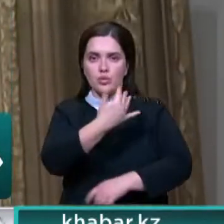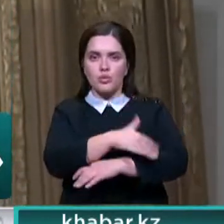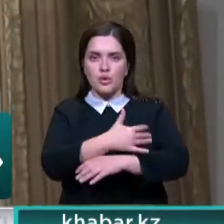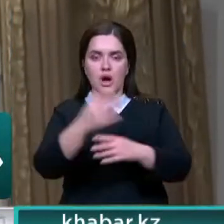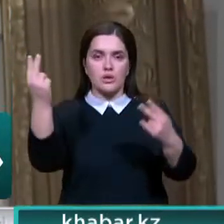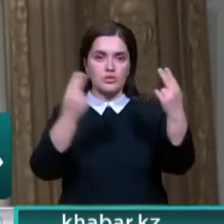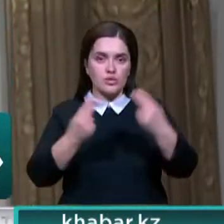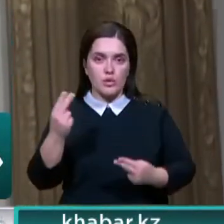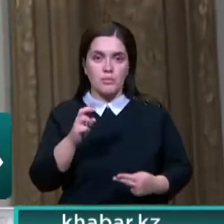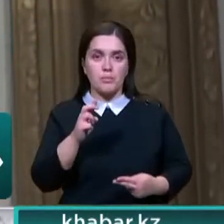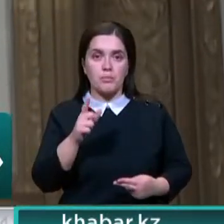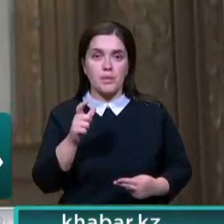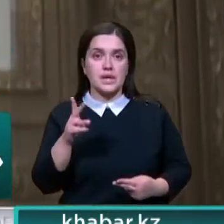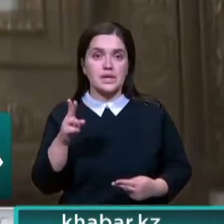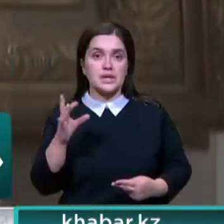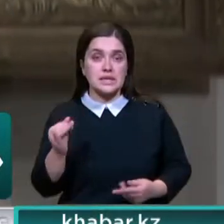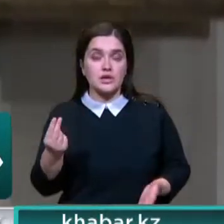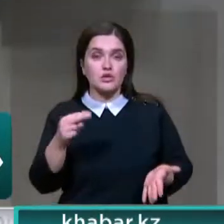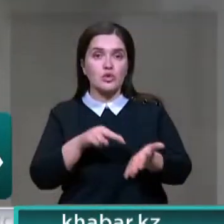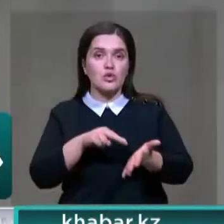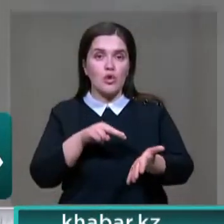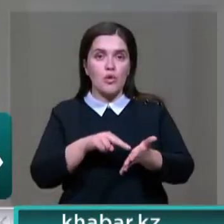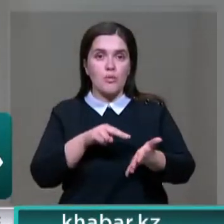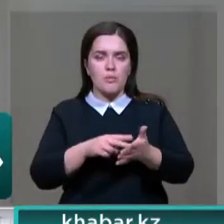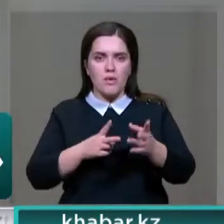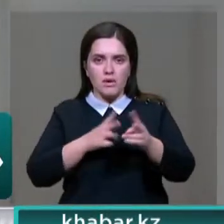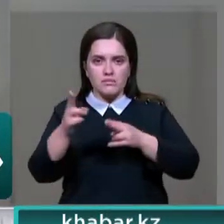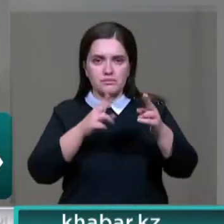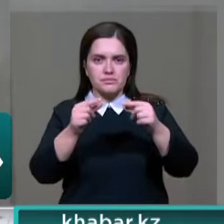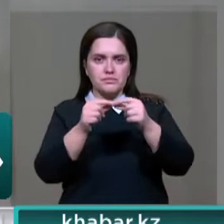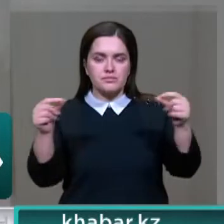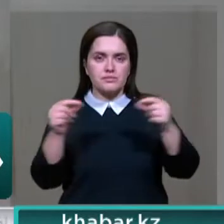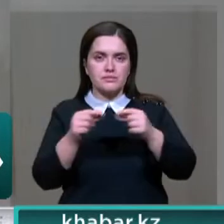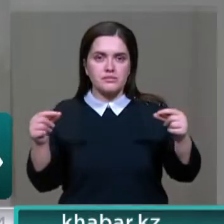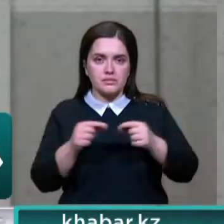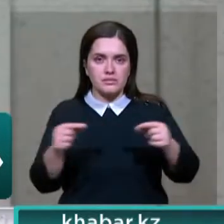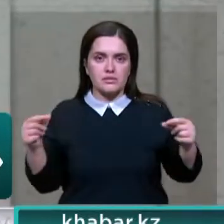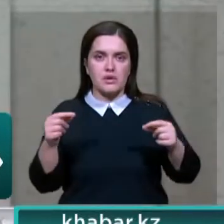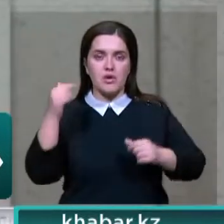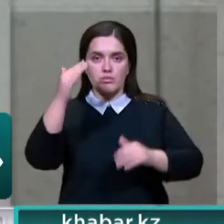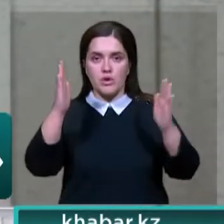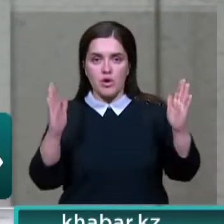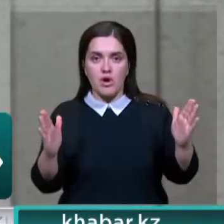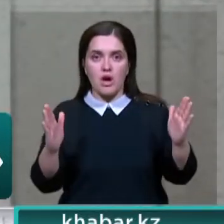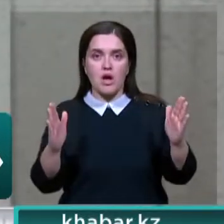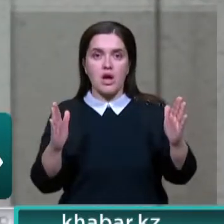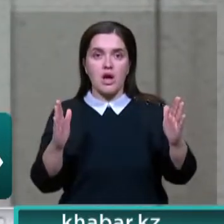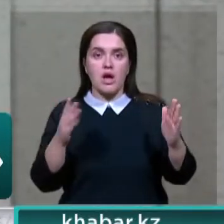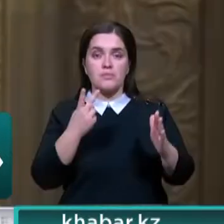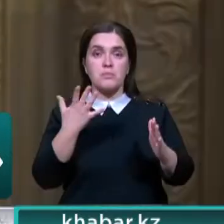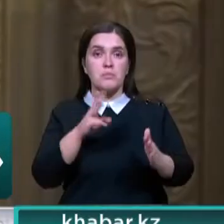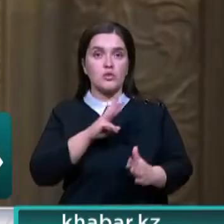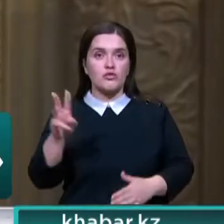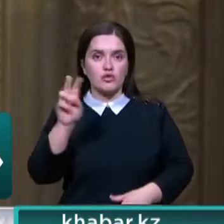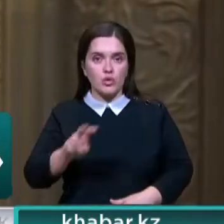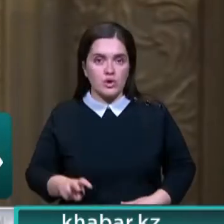граффити художника Бэнкси. Стоимость полотна, изрезанного на тонкие полоски, встроенным в рамку Шреддером, превысила 25